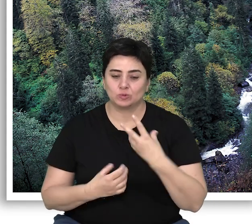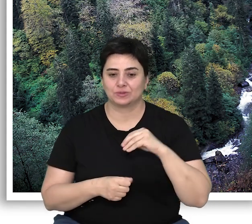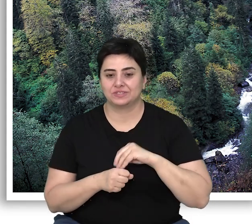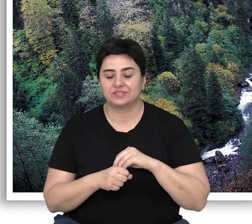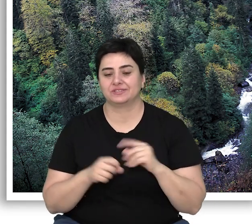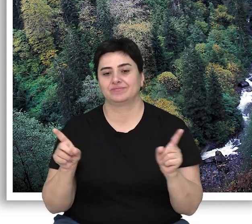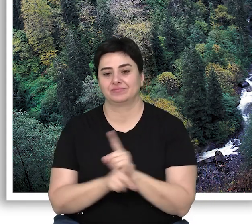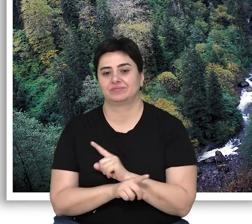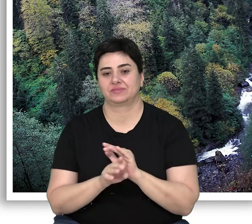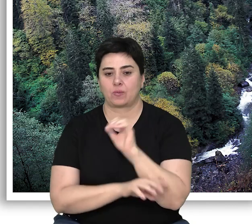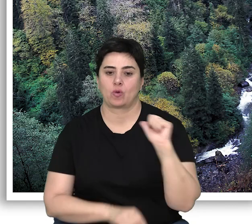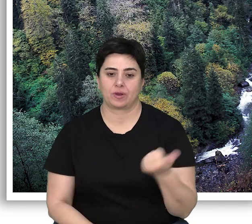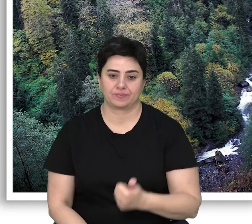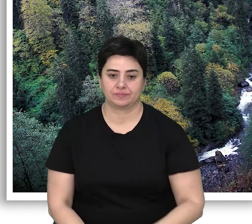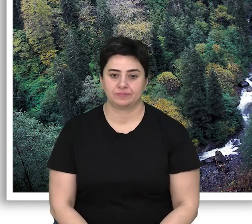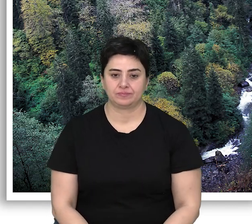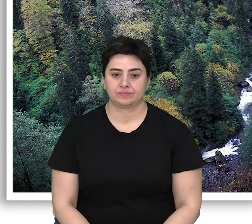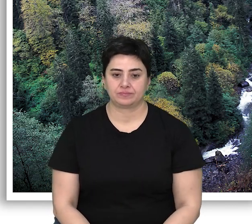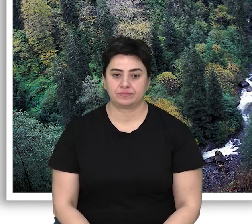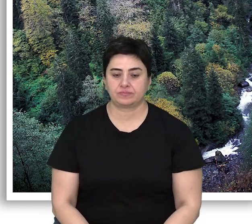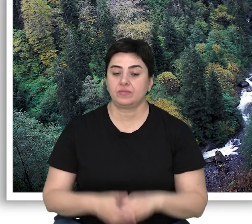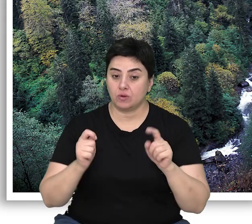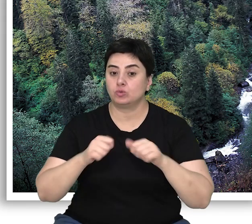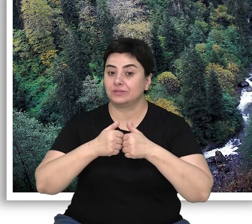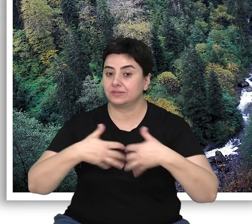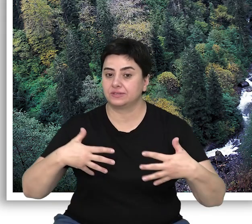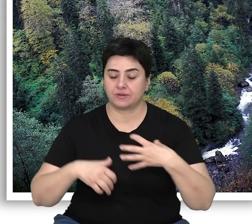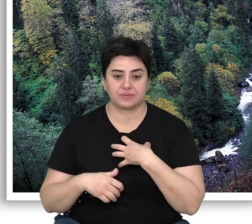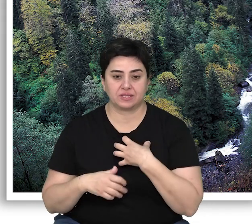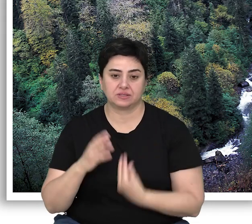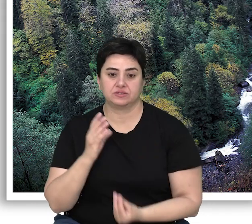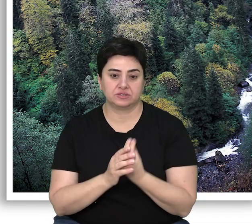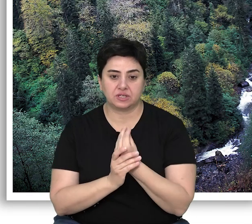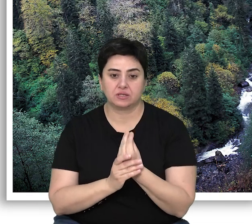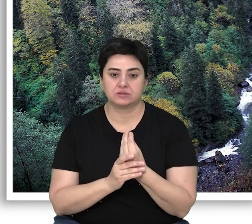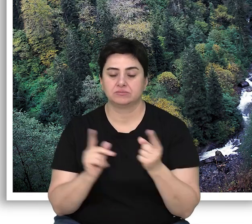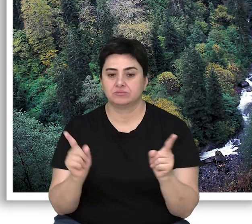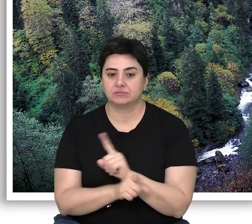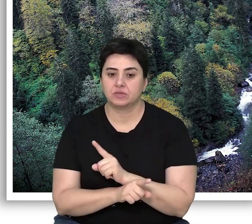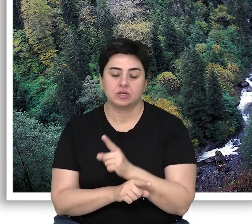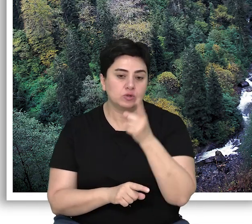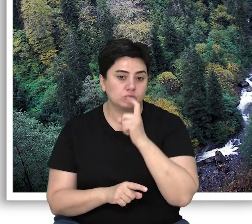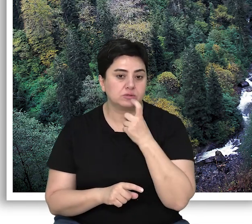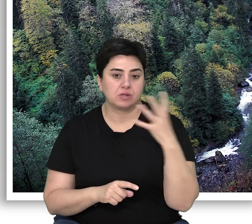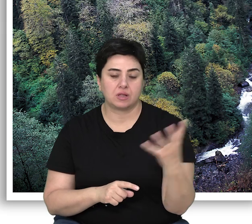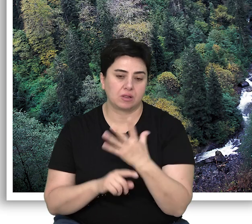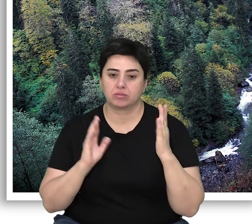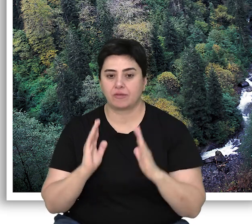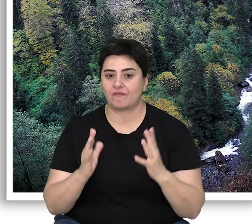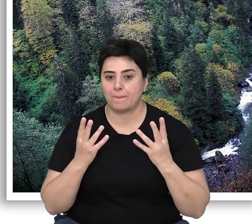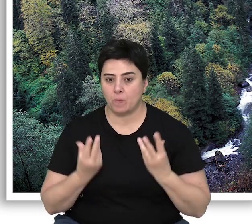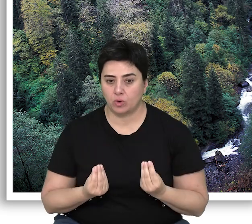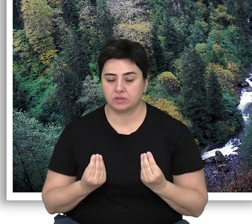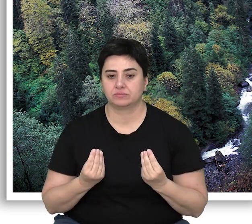yaşamalı temel taşlarından biridir. Bu sistem kendisini meydana getiren unsurların yüzyıllarca devam eden